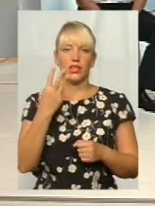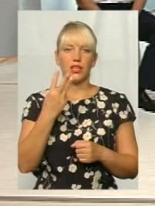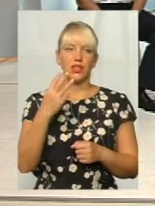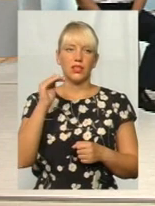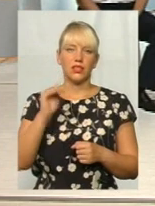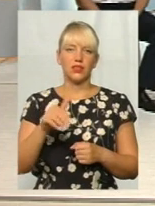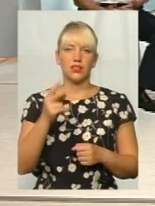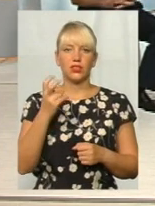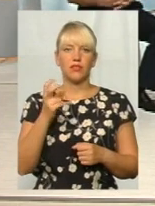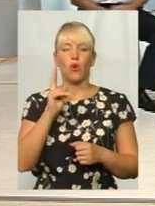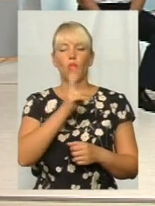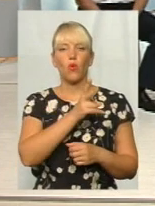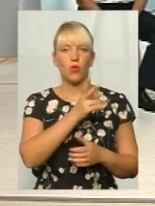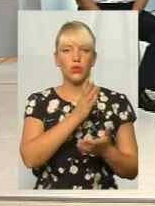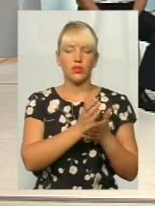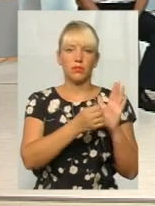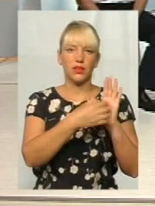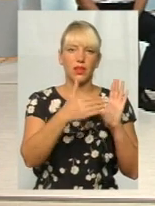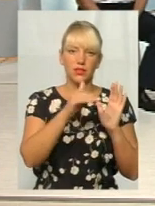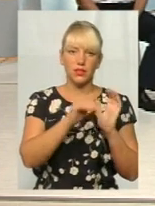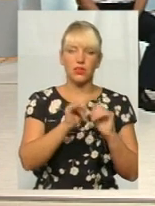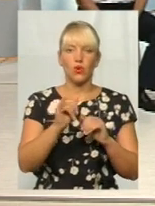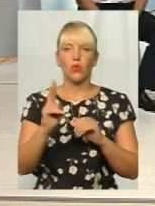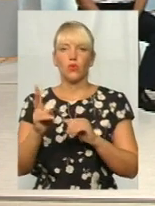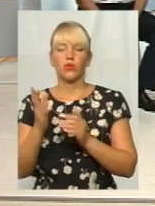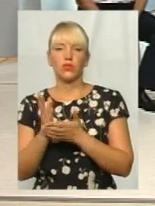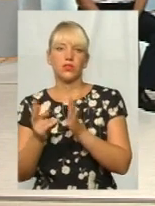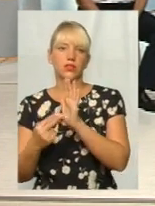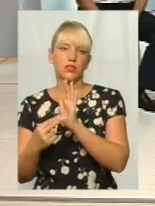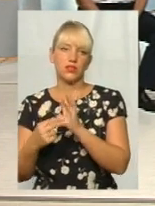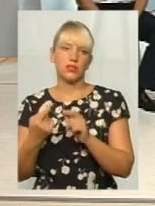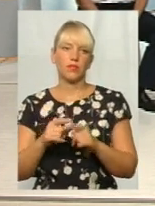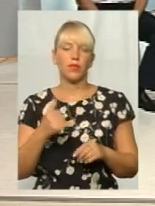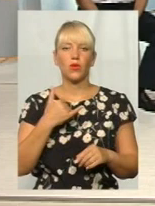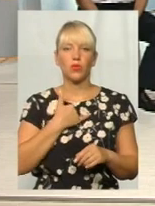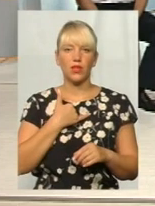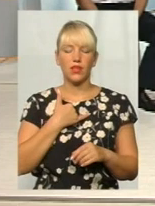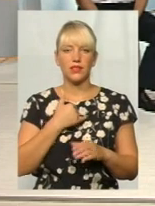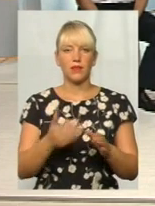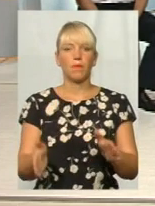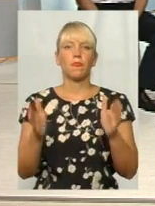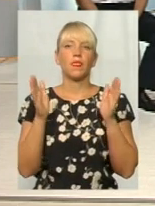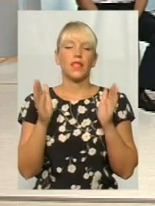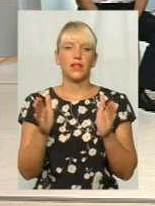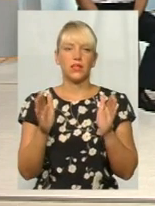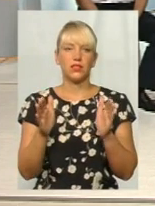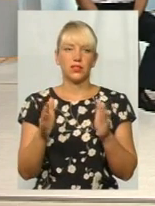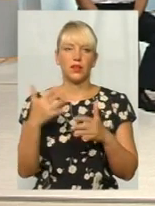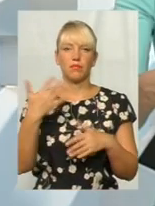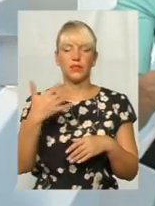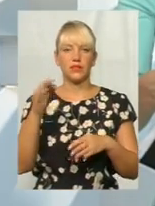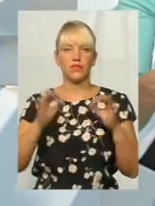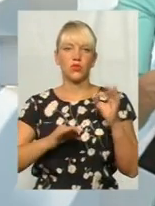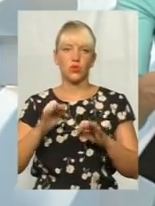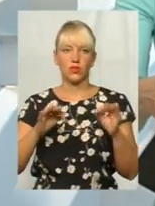в когось 15 тисяч, а в когось 7. Юлія Вікторівна, в нас лише трошки більше,